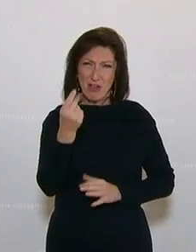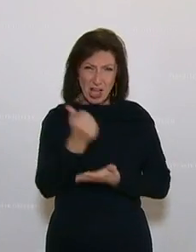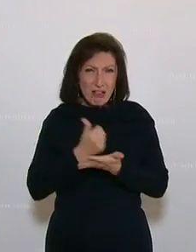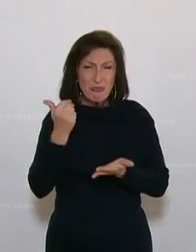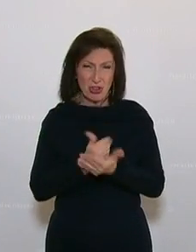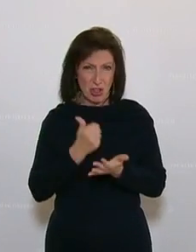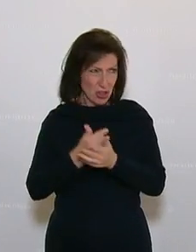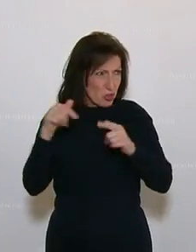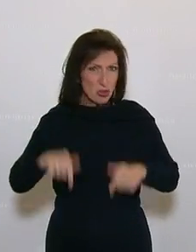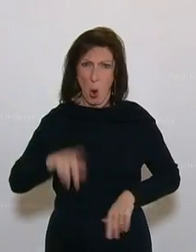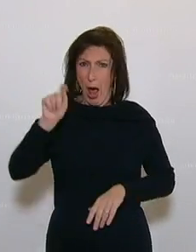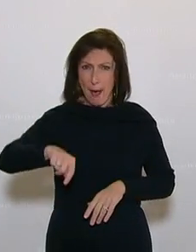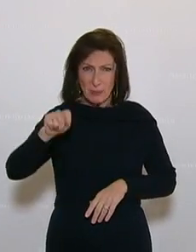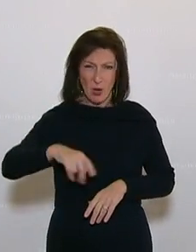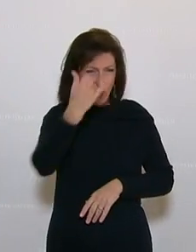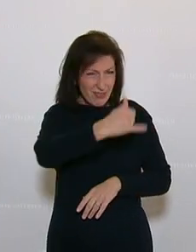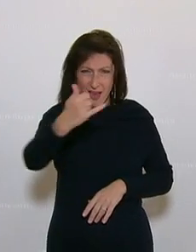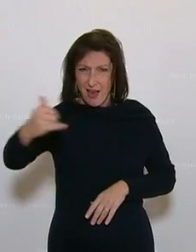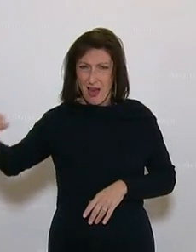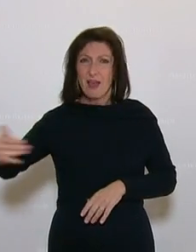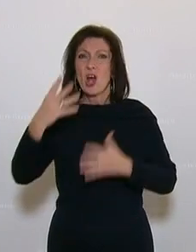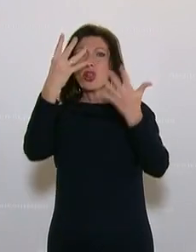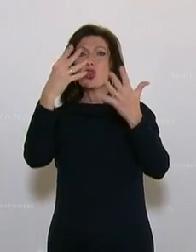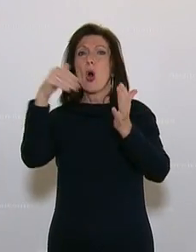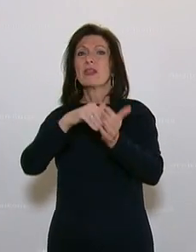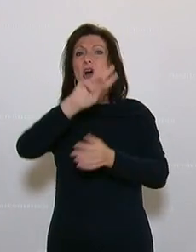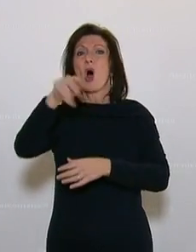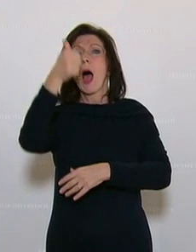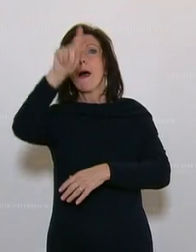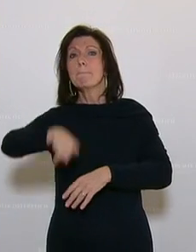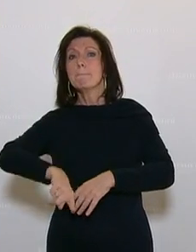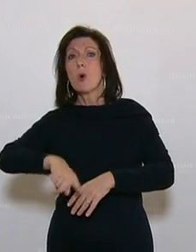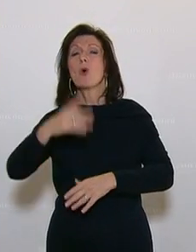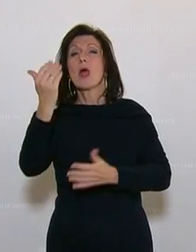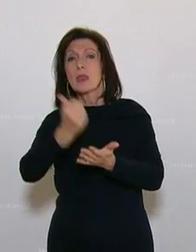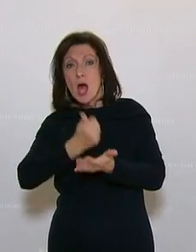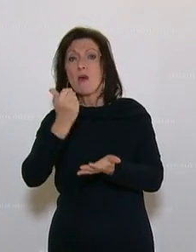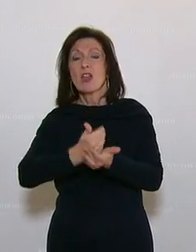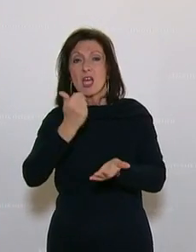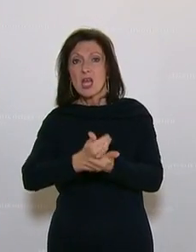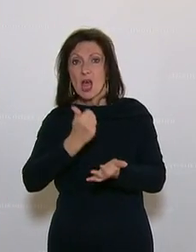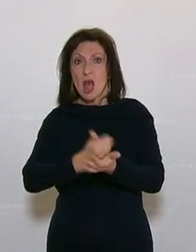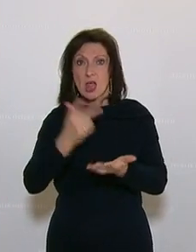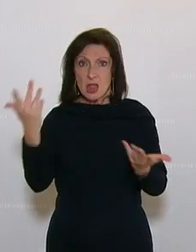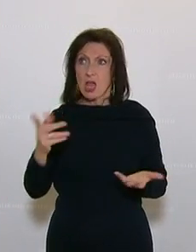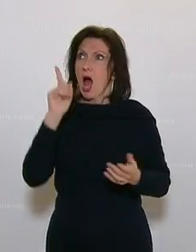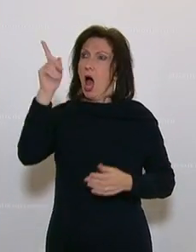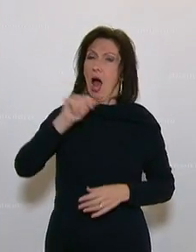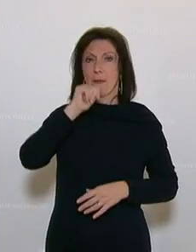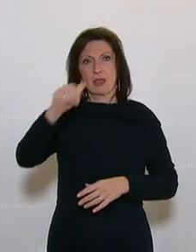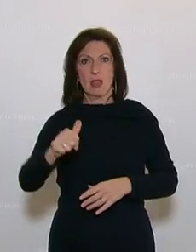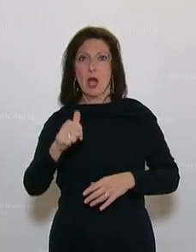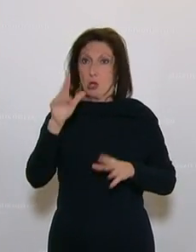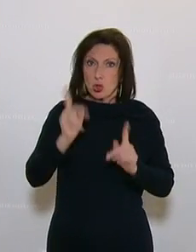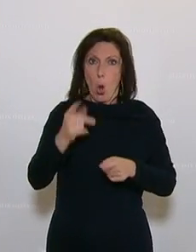Tätigkeit. Jeder und jede von uns mehr als 9.000 Euro pro Monat. Und zwar fürs Hakeln und nicht, dass wir als Vertagungsmaschinen der